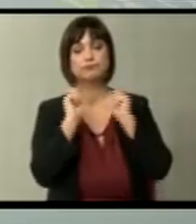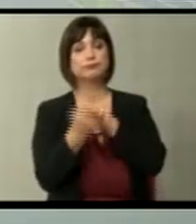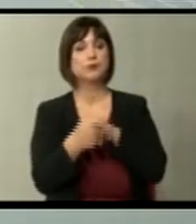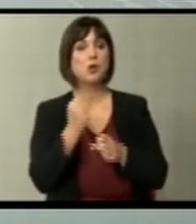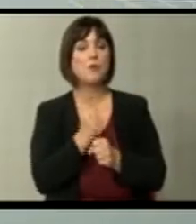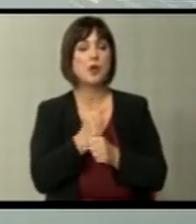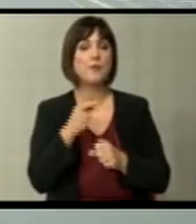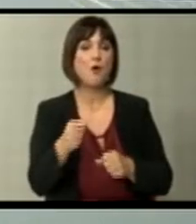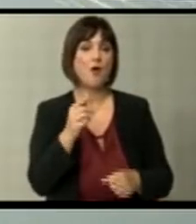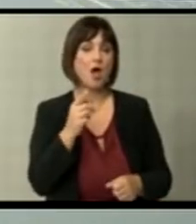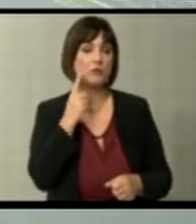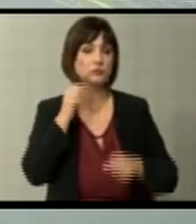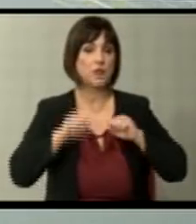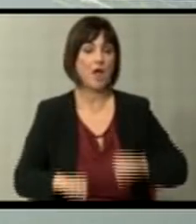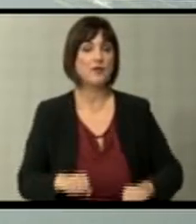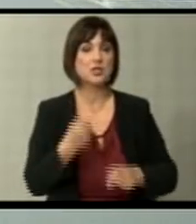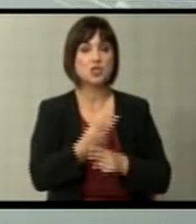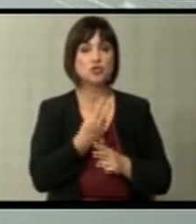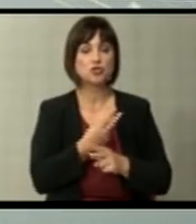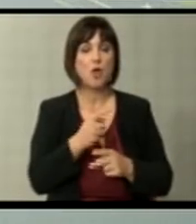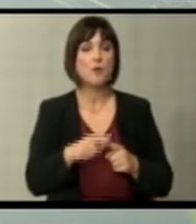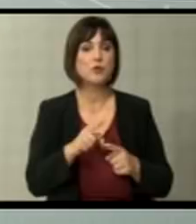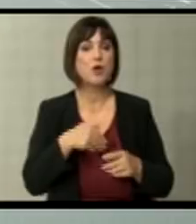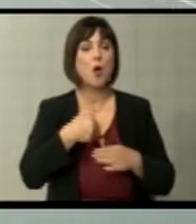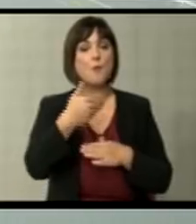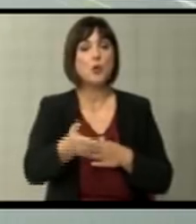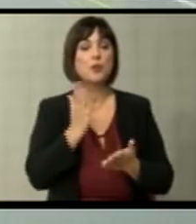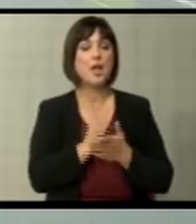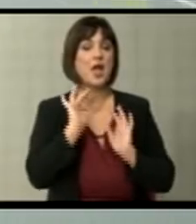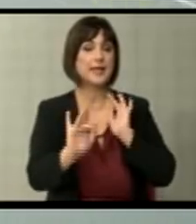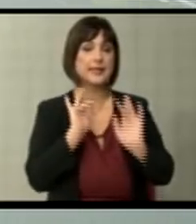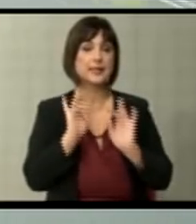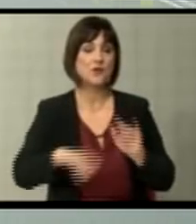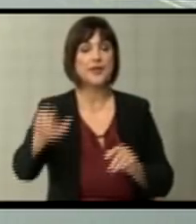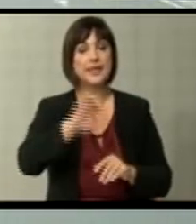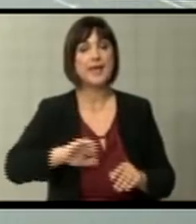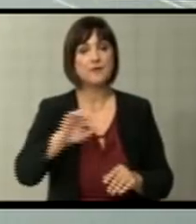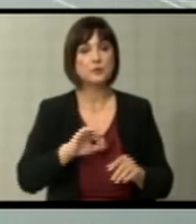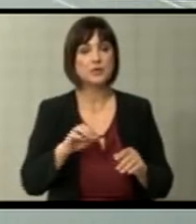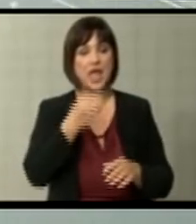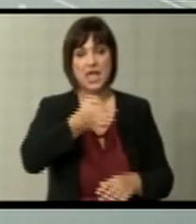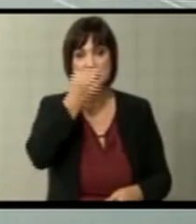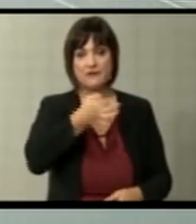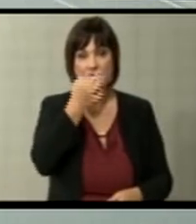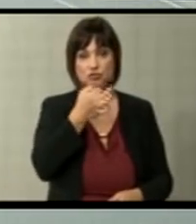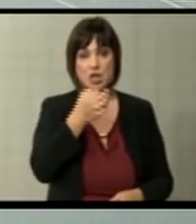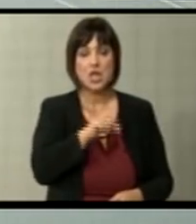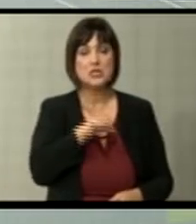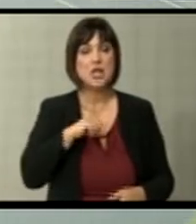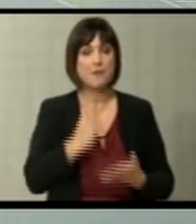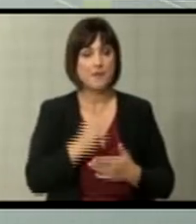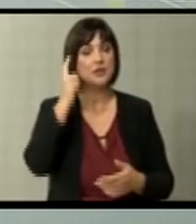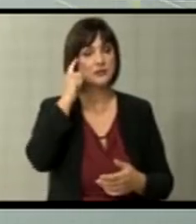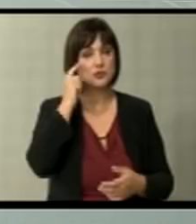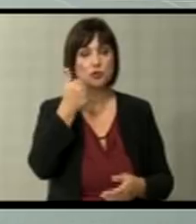создавање на таа авторитарна држава, пореди која што подростна бефме критикувани во сите европски извеќа и ние самите бефме